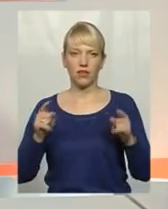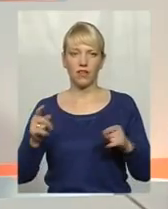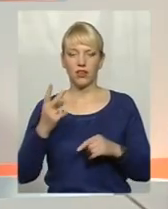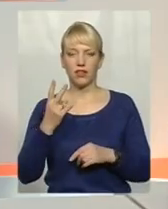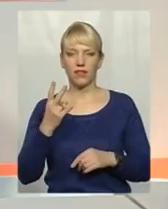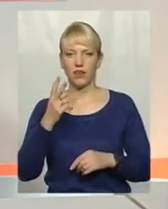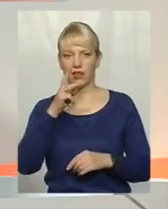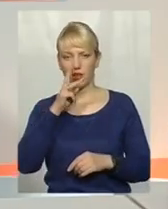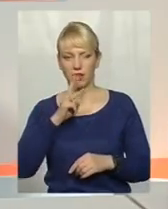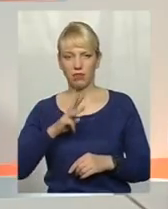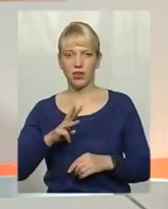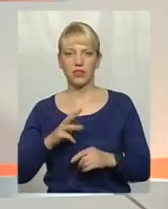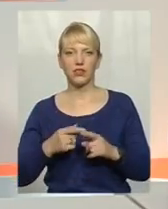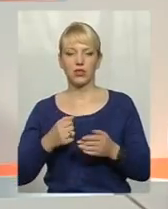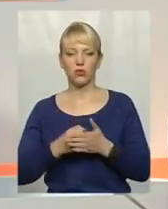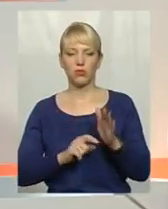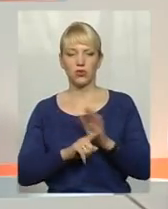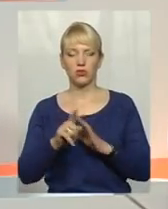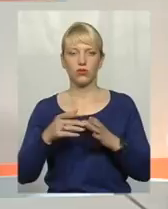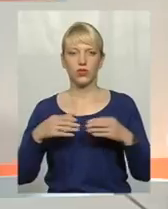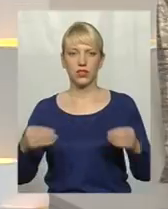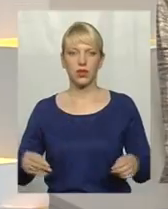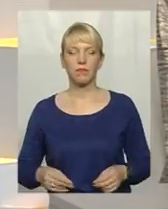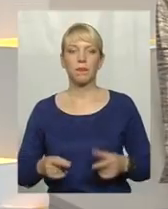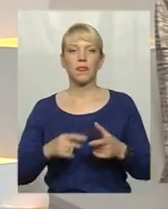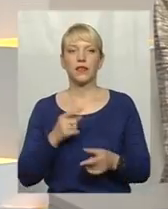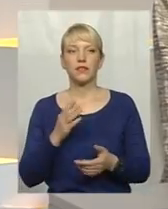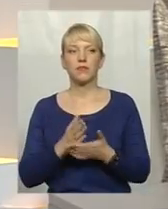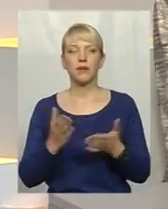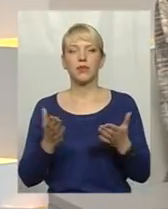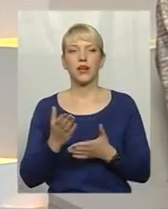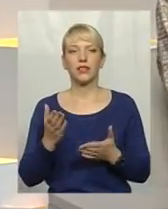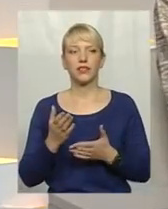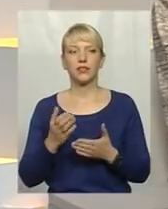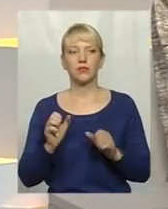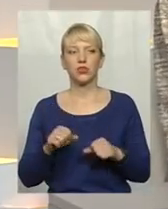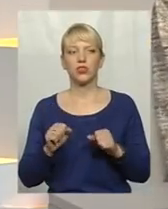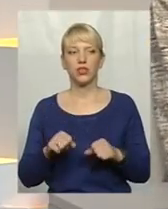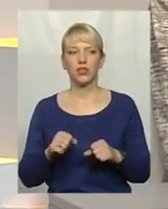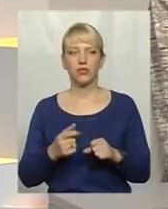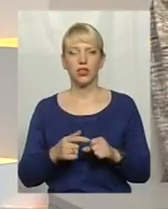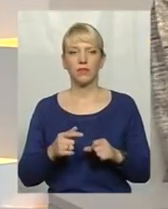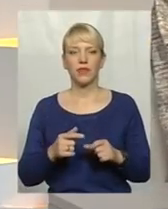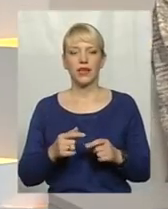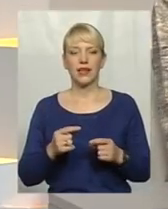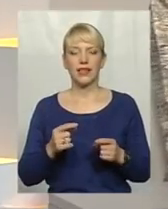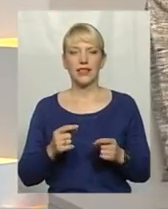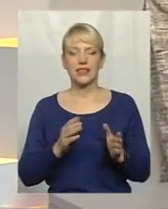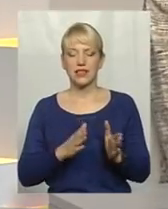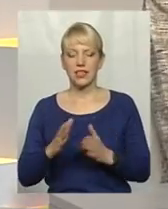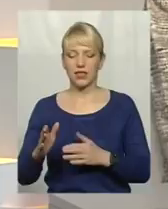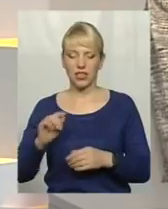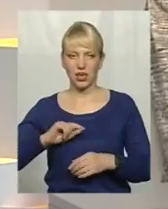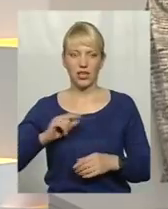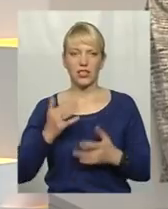місяці до початку весни. Чи має вона якийсь, можливо, циклічний характер і скільки